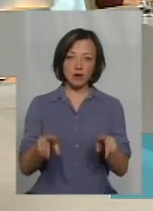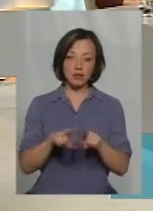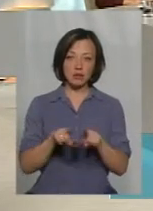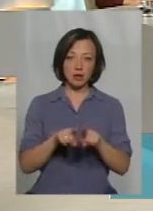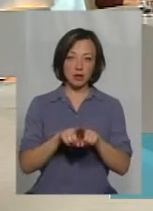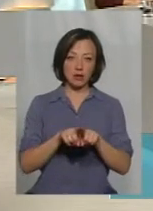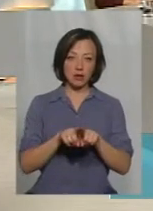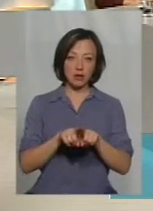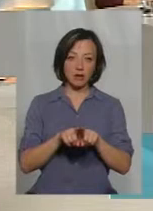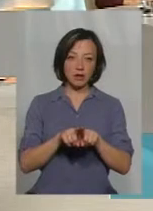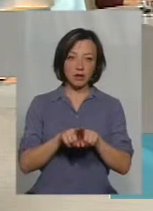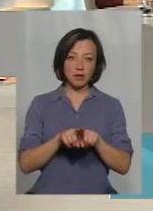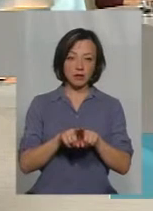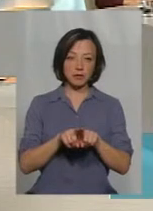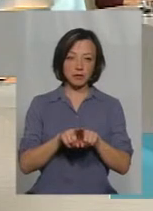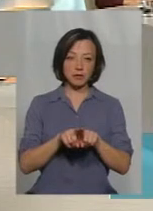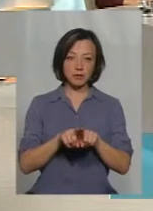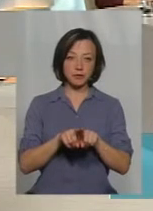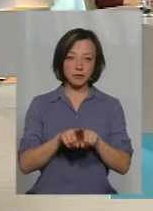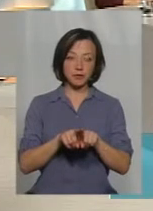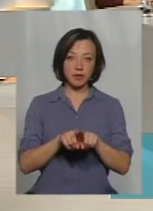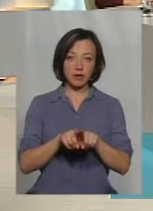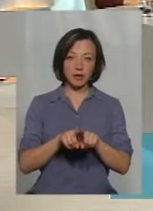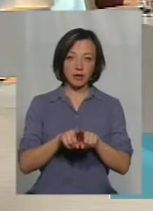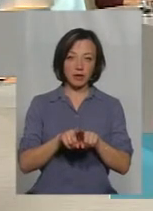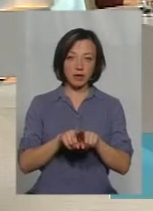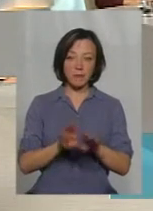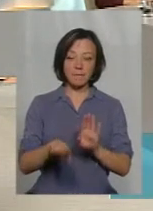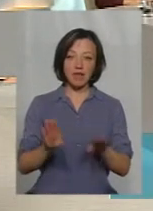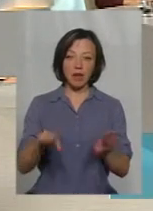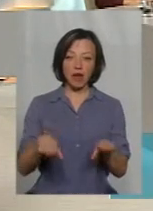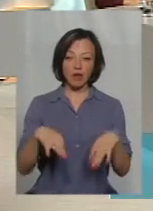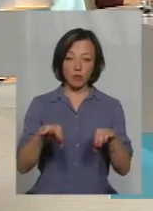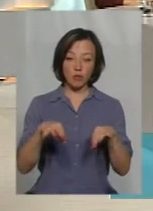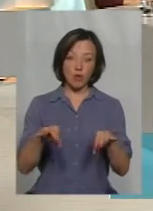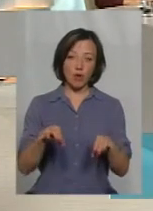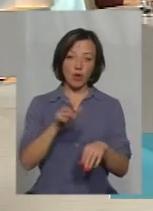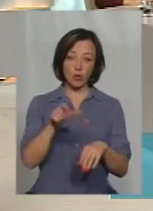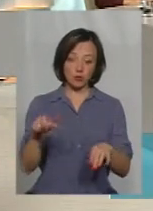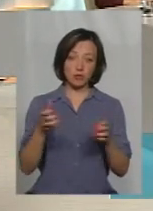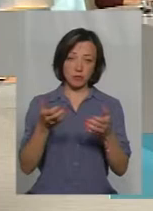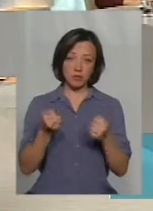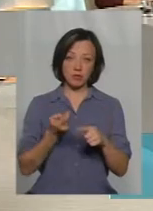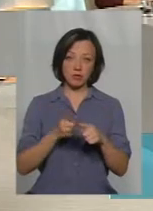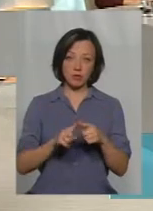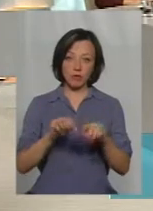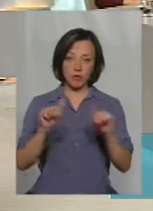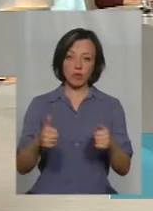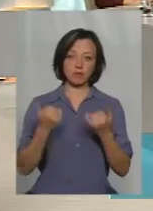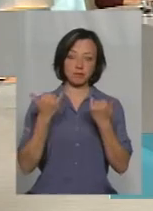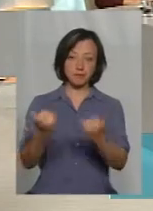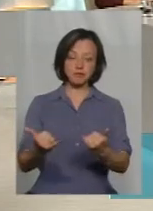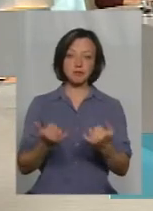педалі автомобіля, де людина з певними вадами отримала свою модифікацію.